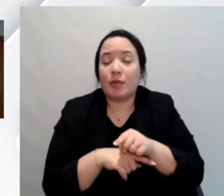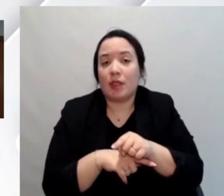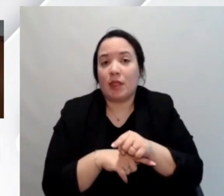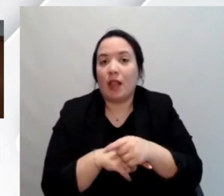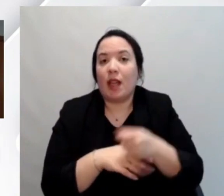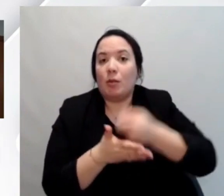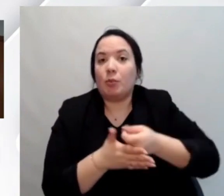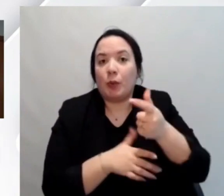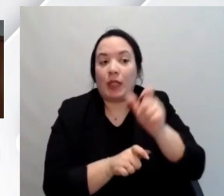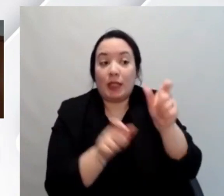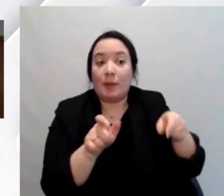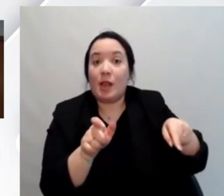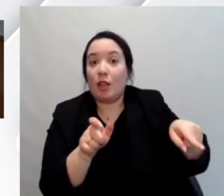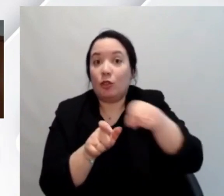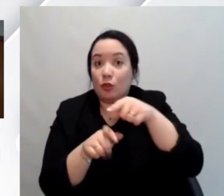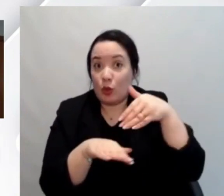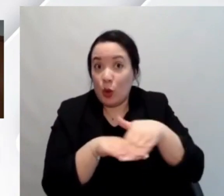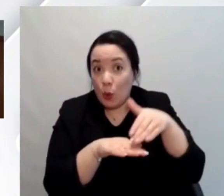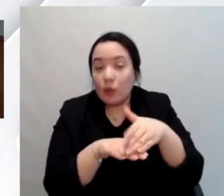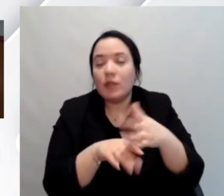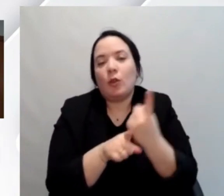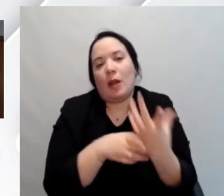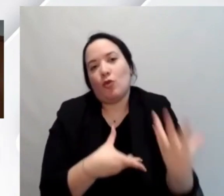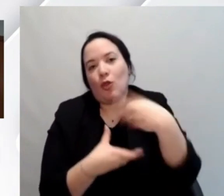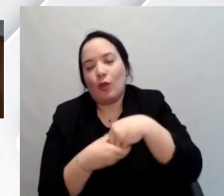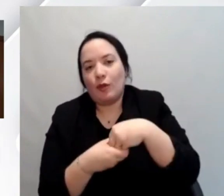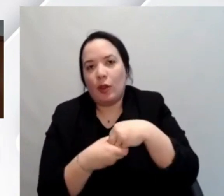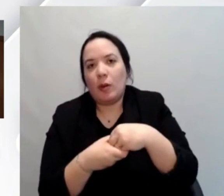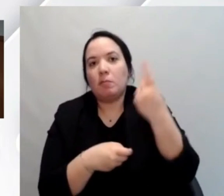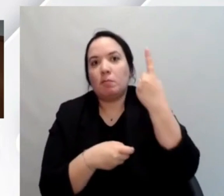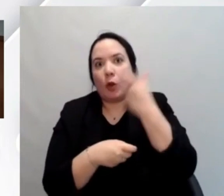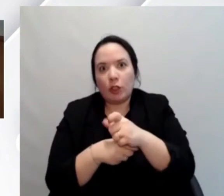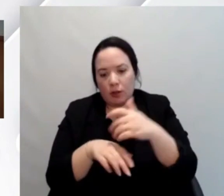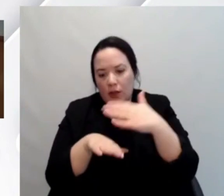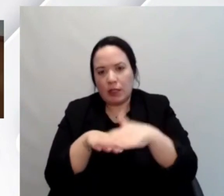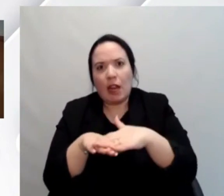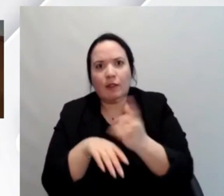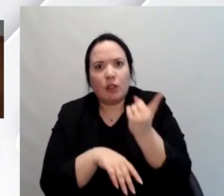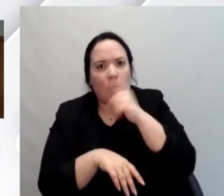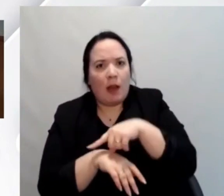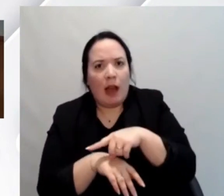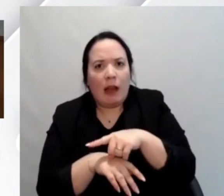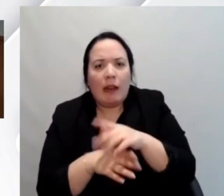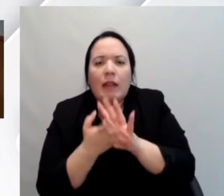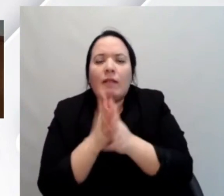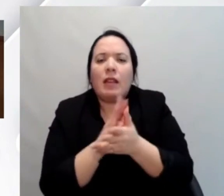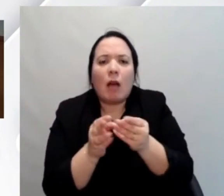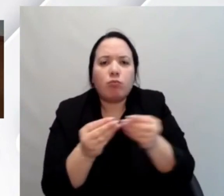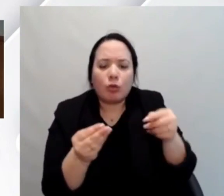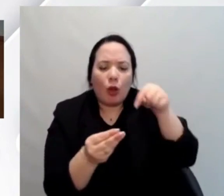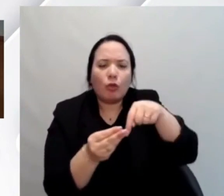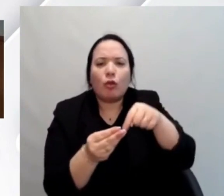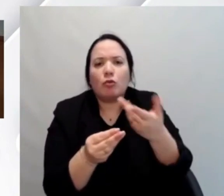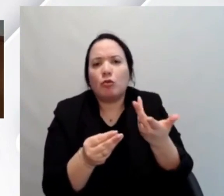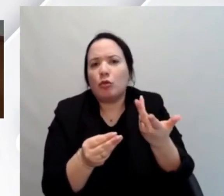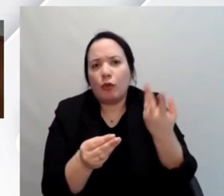abbiamo fatto un cattivo servizio e quindi abbiamo realizzato insomma un qualcosa che può essere